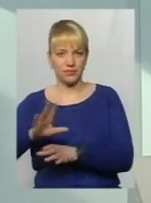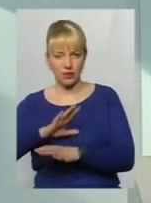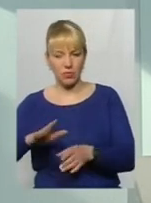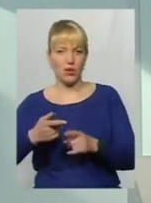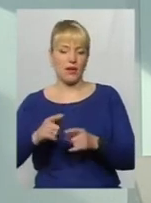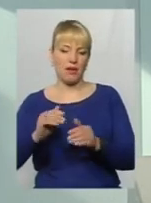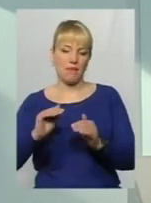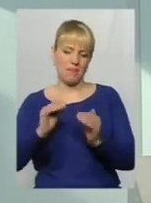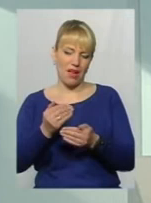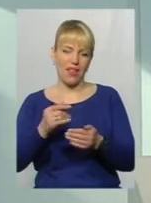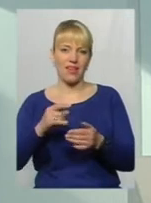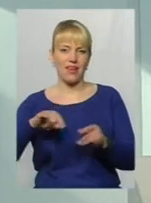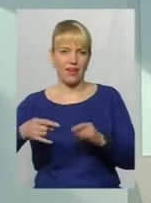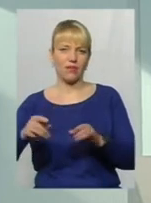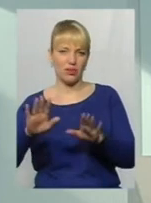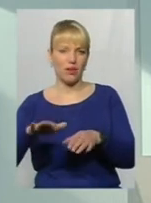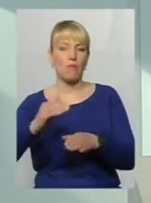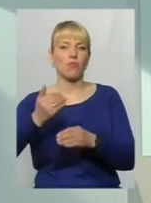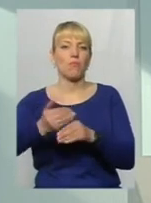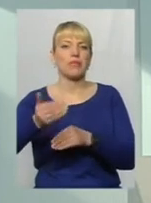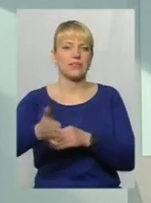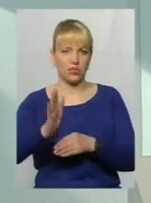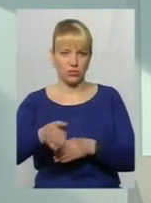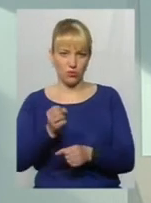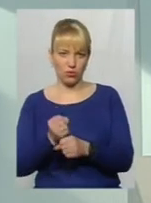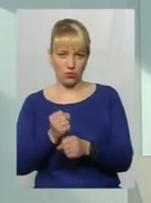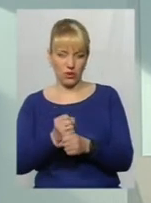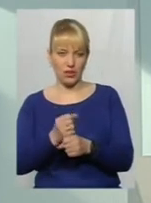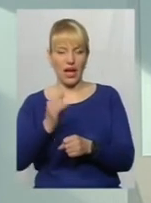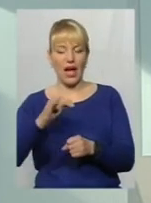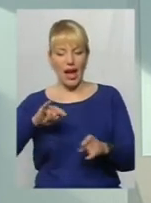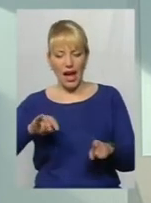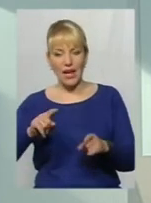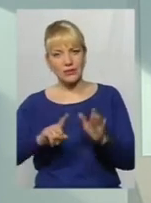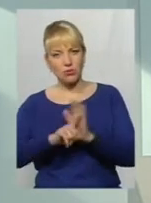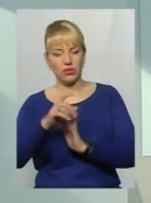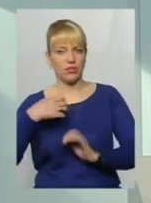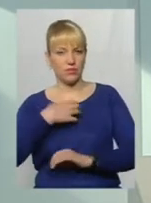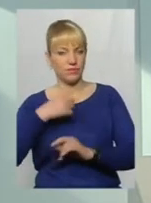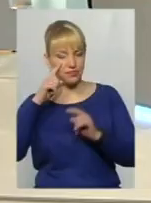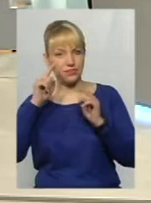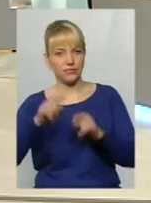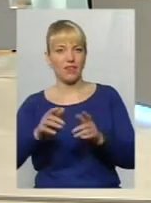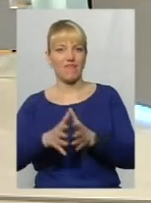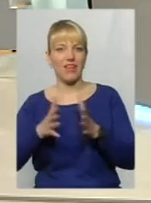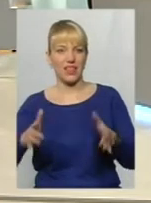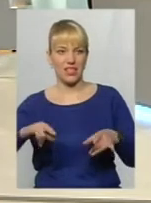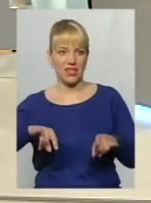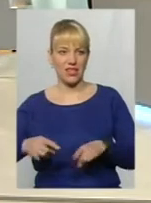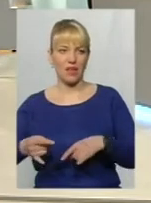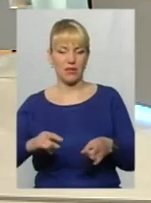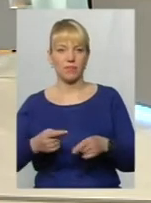лишаються на пізніше, а ліквідація йде іменно о ямковості великих ям на дорозі. Дякую, пане Олег.